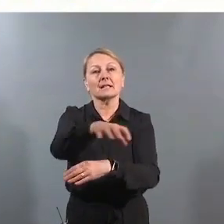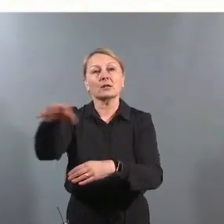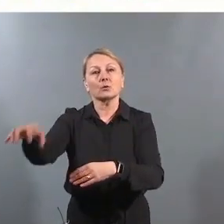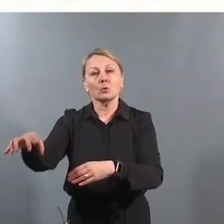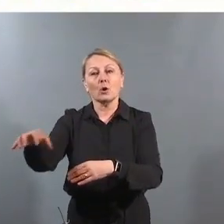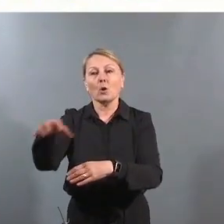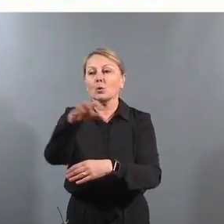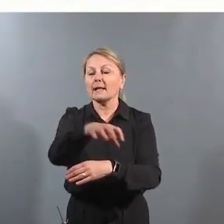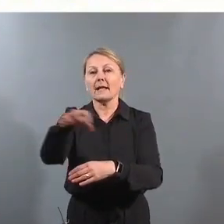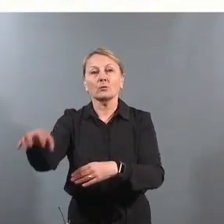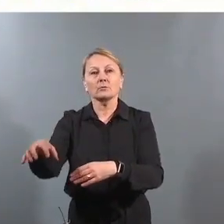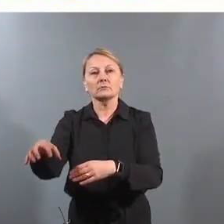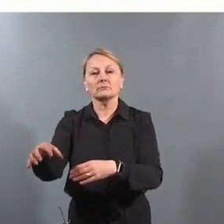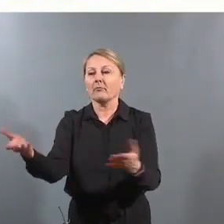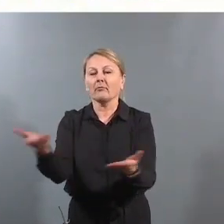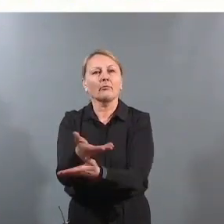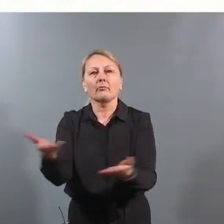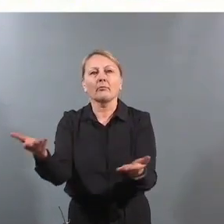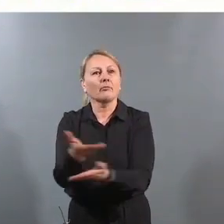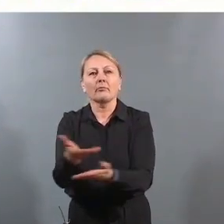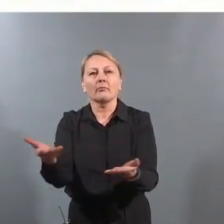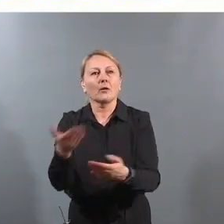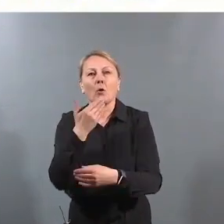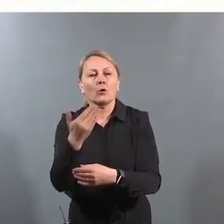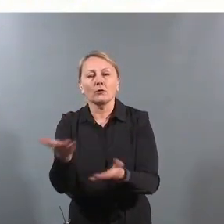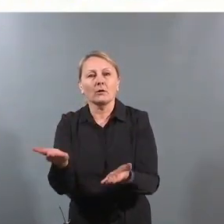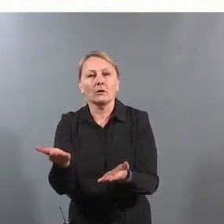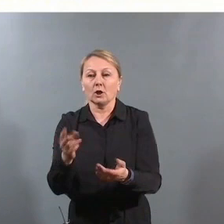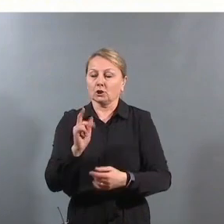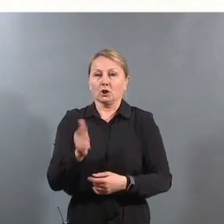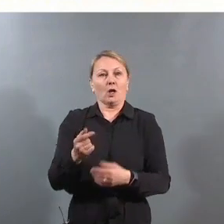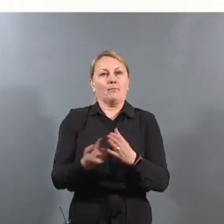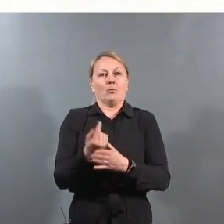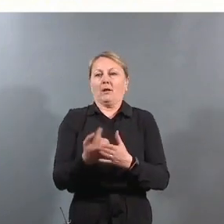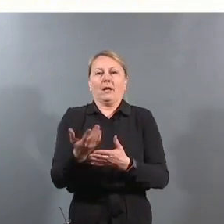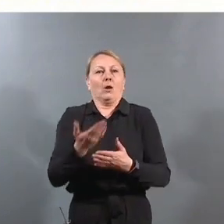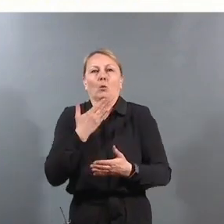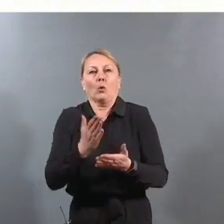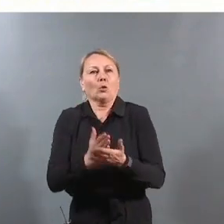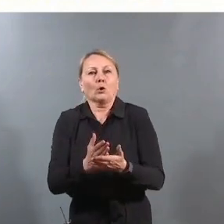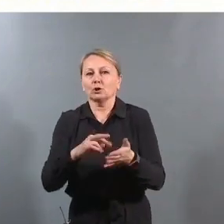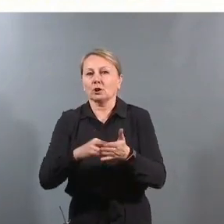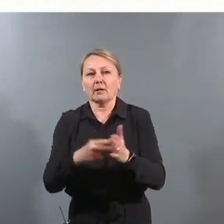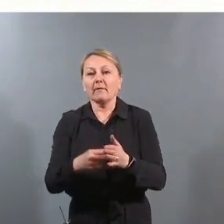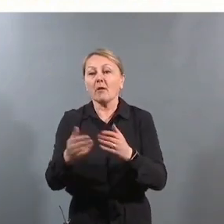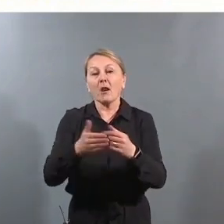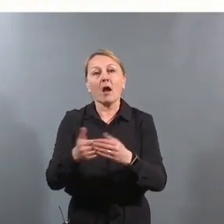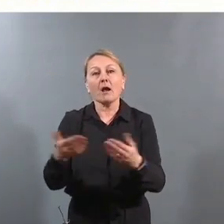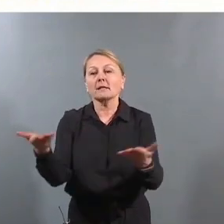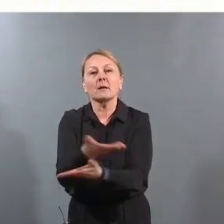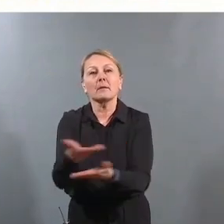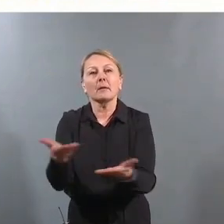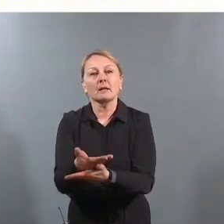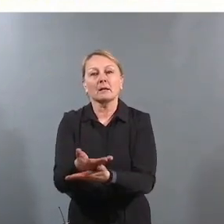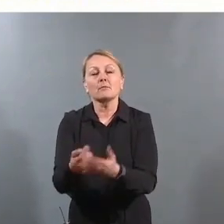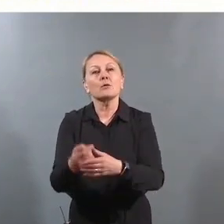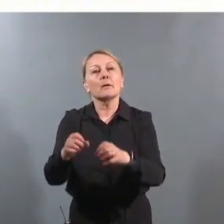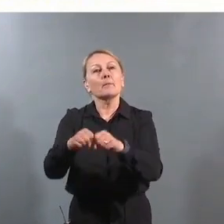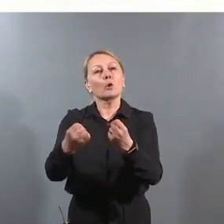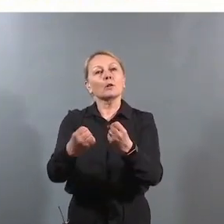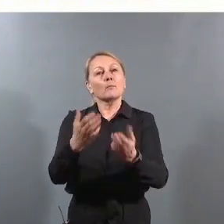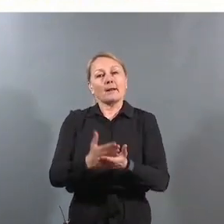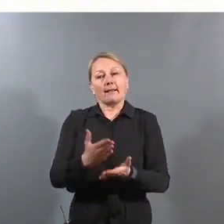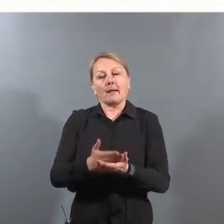sektorene ikke samarbeider godt, kanskje fordi vi ikke har gode systemer for å lage et sånt samarbeid, så kan det bli brudd på de